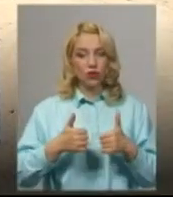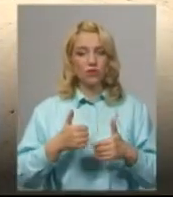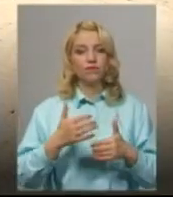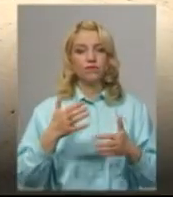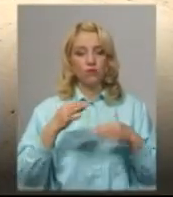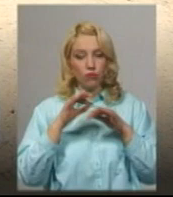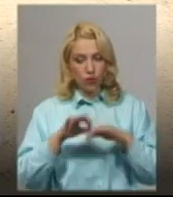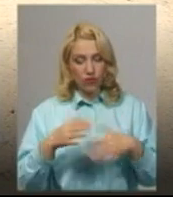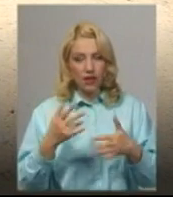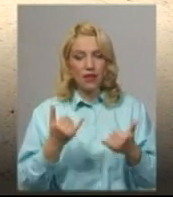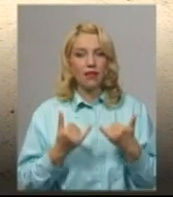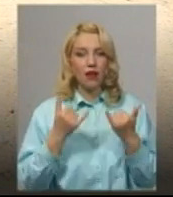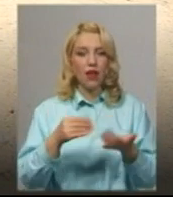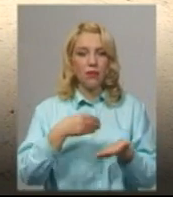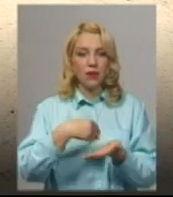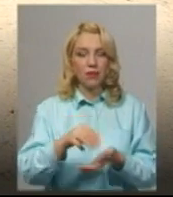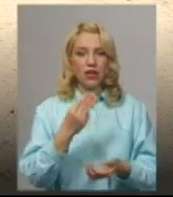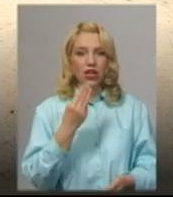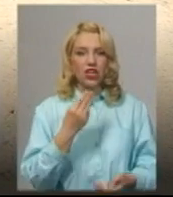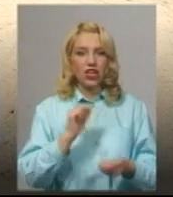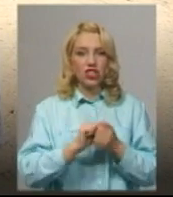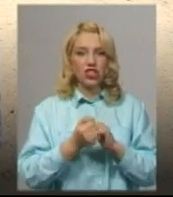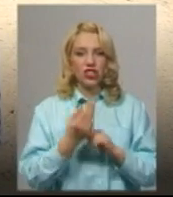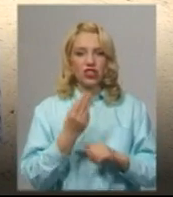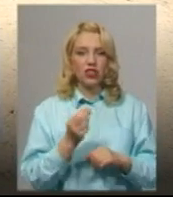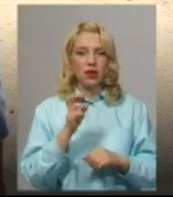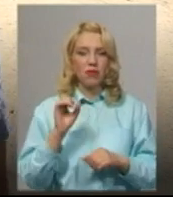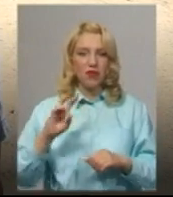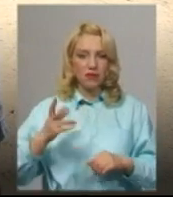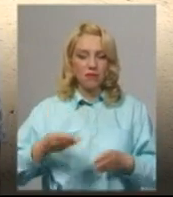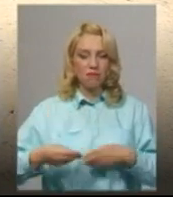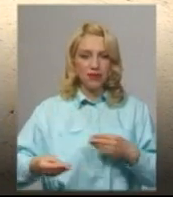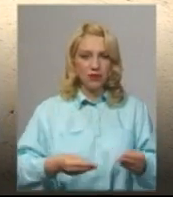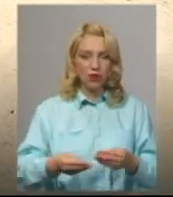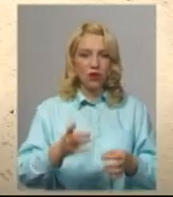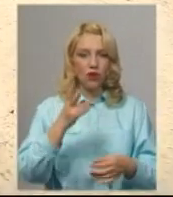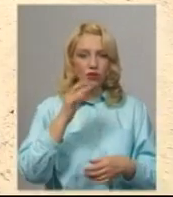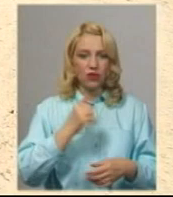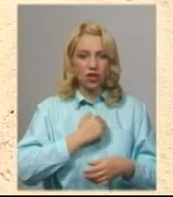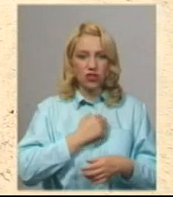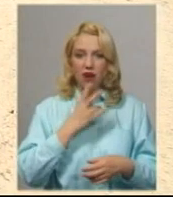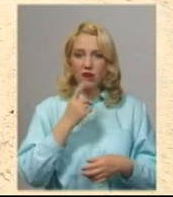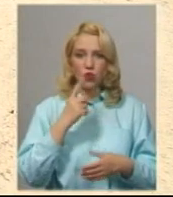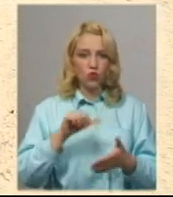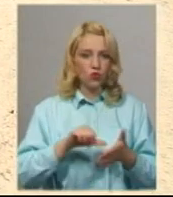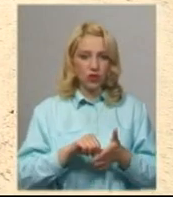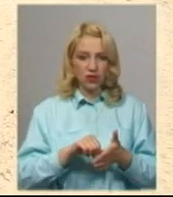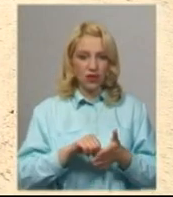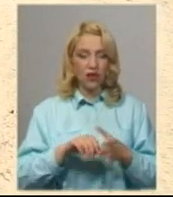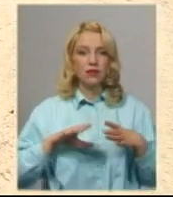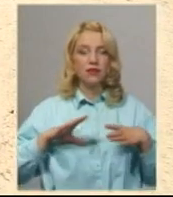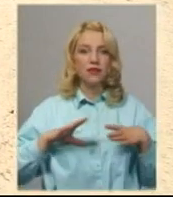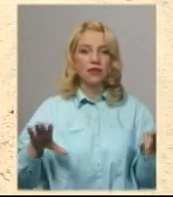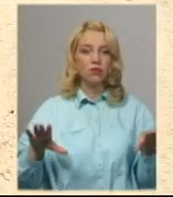на придбання щибня і підсипкового матеріалу. На жаль, жодного учасника не